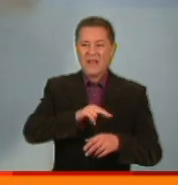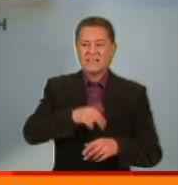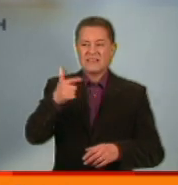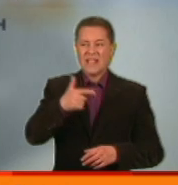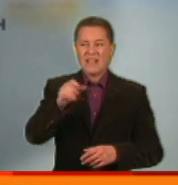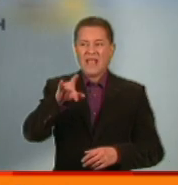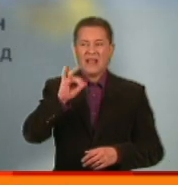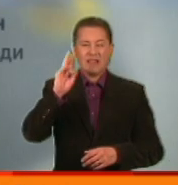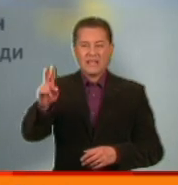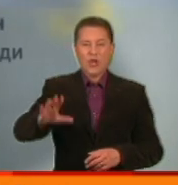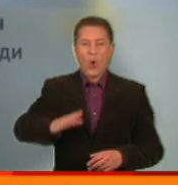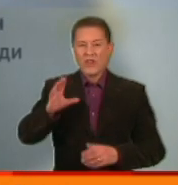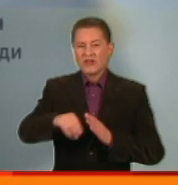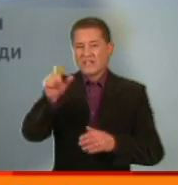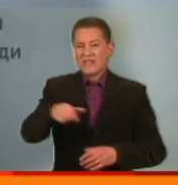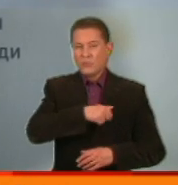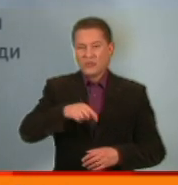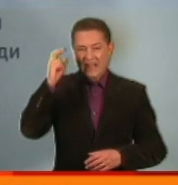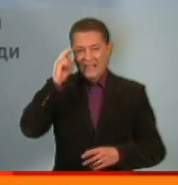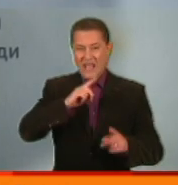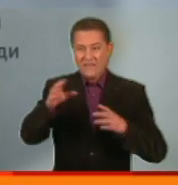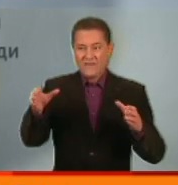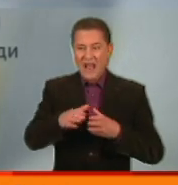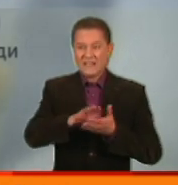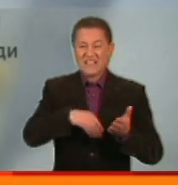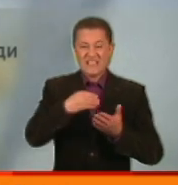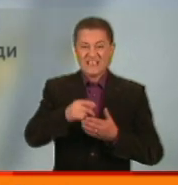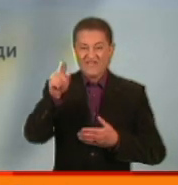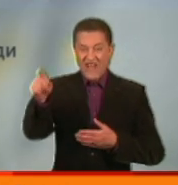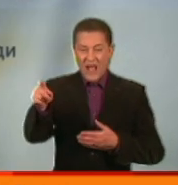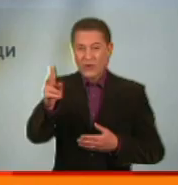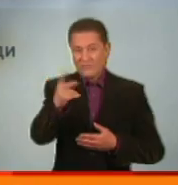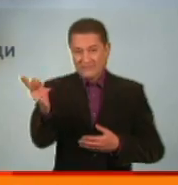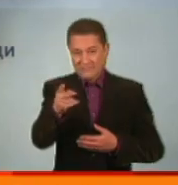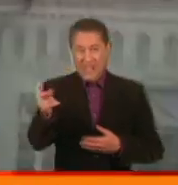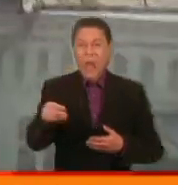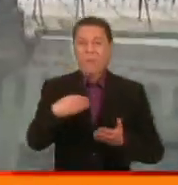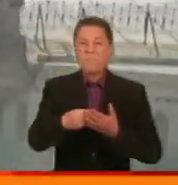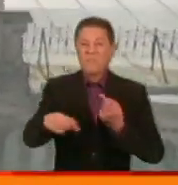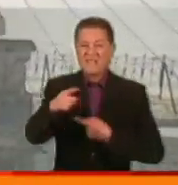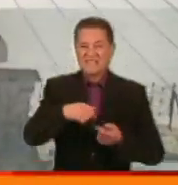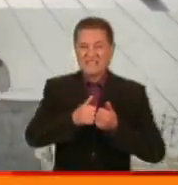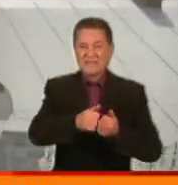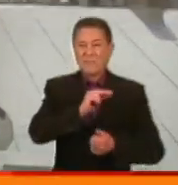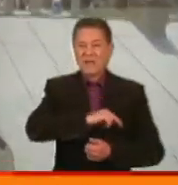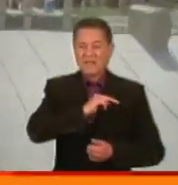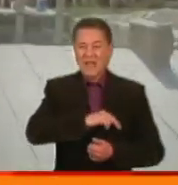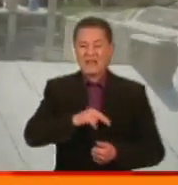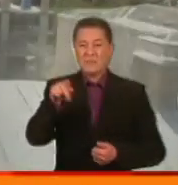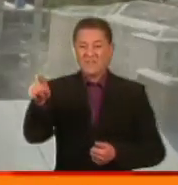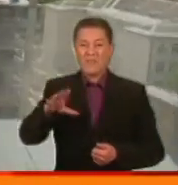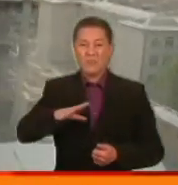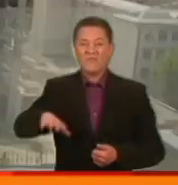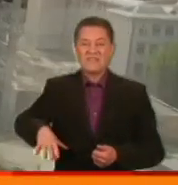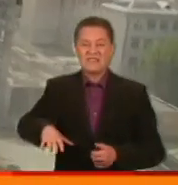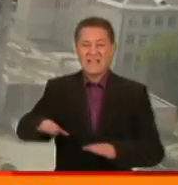Геннадій Ільїн – колишній депутат Київради. Видання називають Ільїна та Даниленка бізнес-партнерами. Ільїн, до слова, був заступником